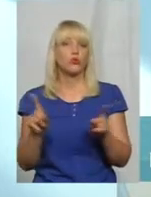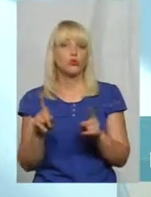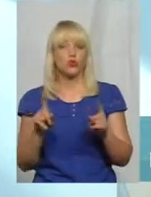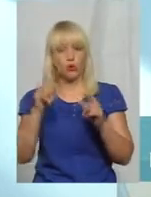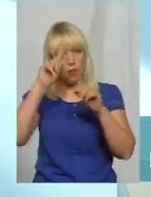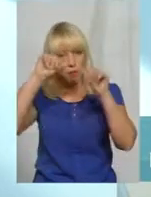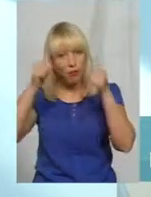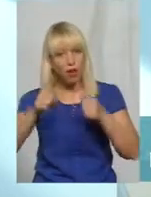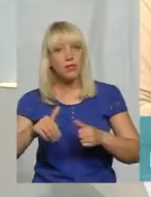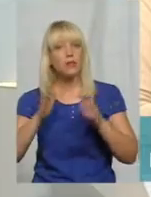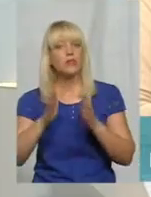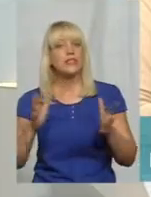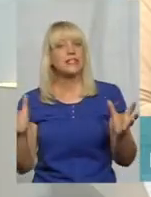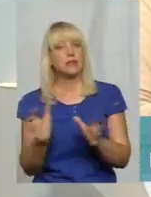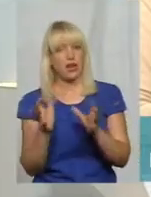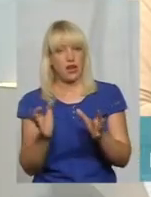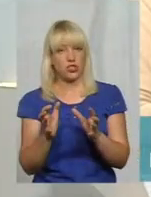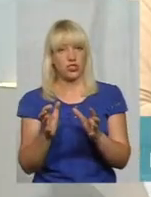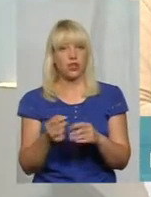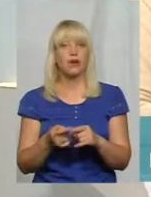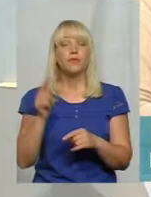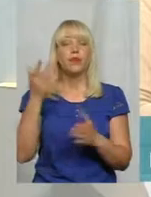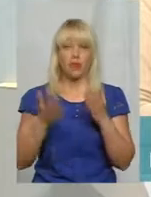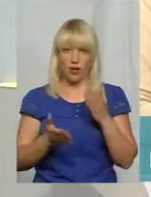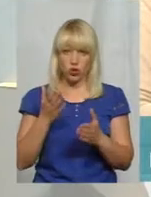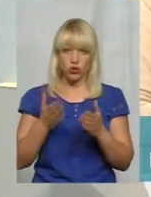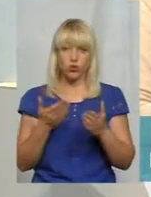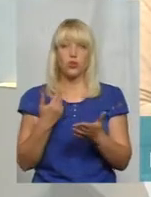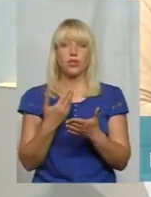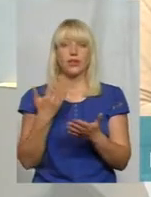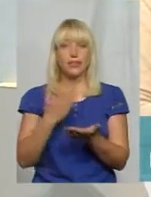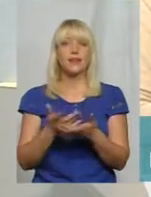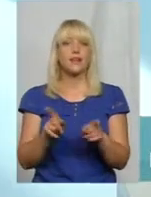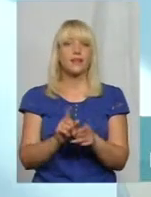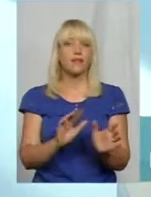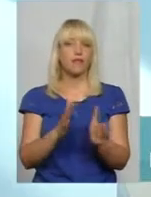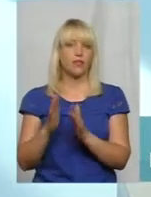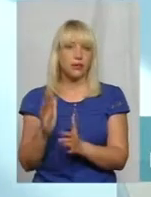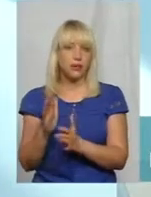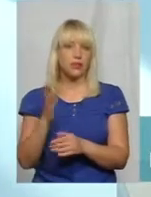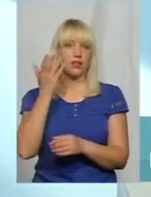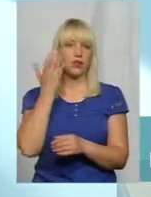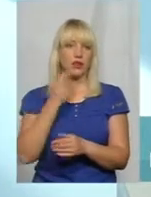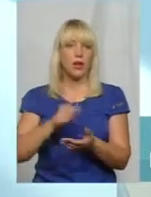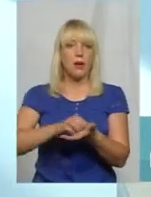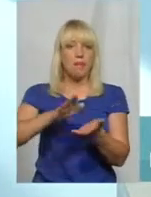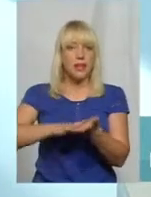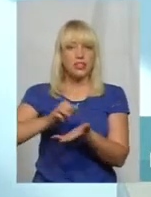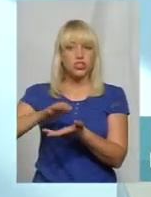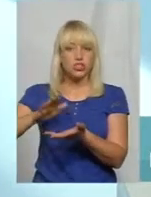збережена. Якщо є такі випадки, коли пишеться